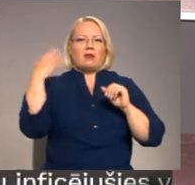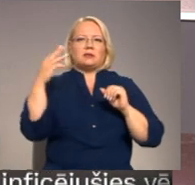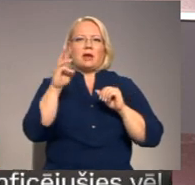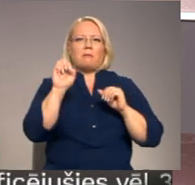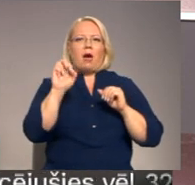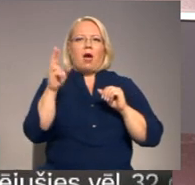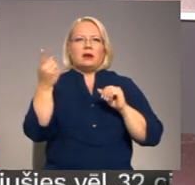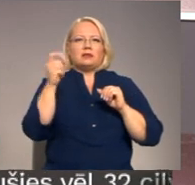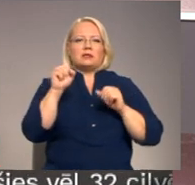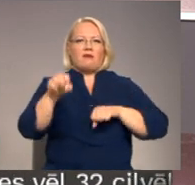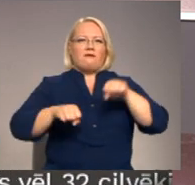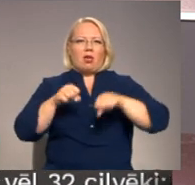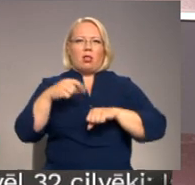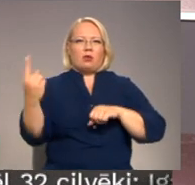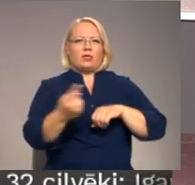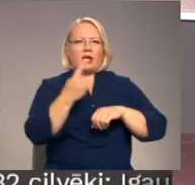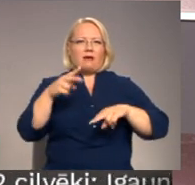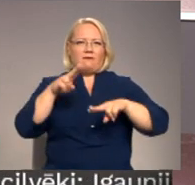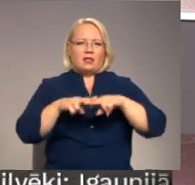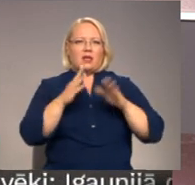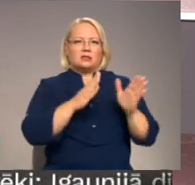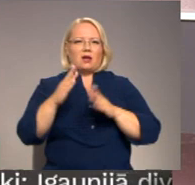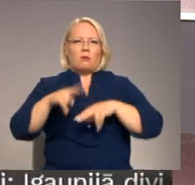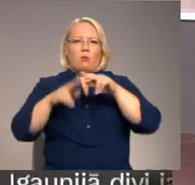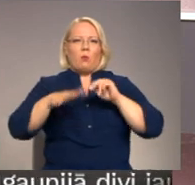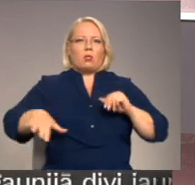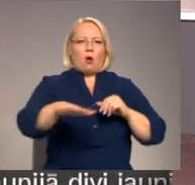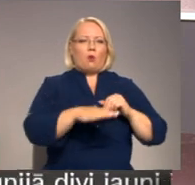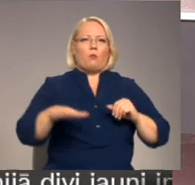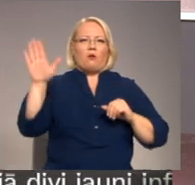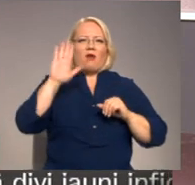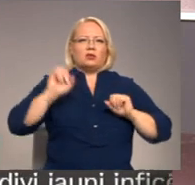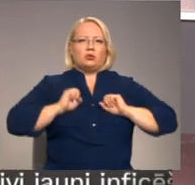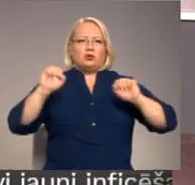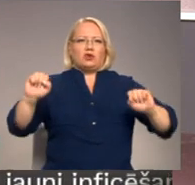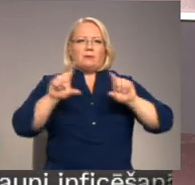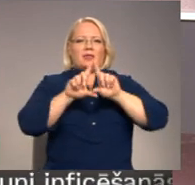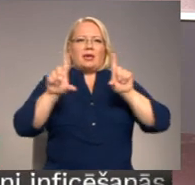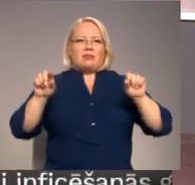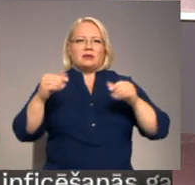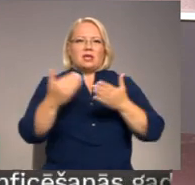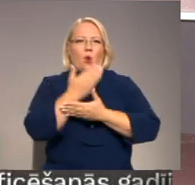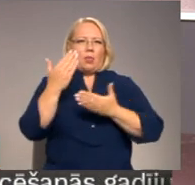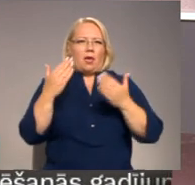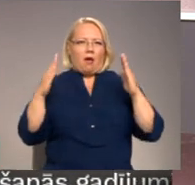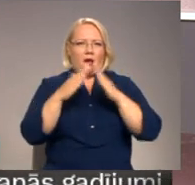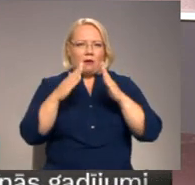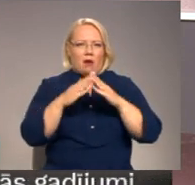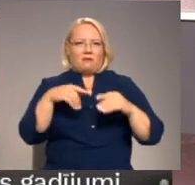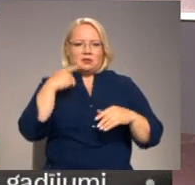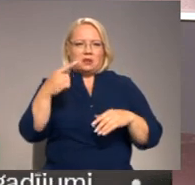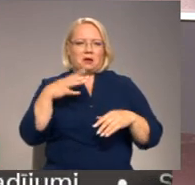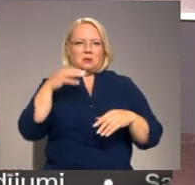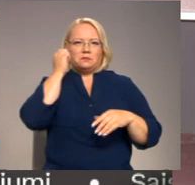sagatavot būlaukumu Valsts drošības dienas jaunajai ēkai. Arī jaunie vēlētie Rīgas domas deputāti sašķituši, ka būvdarbi tiek